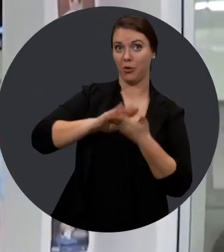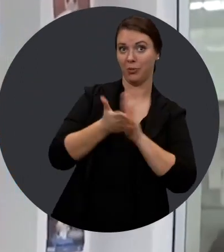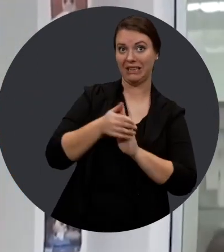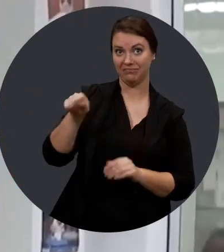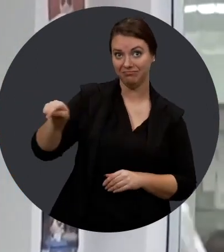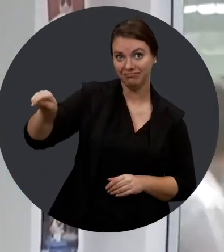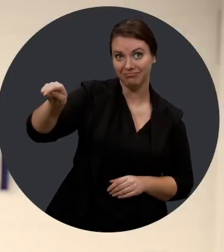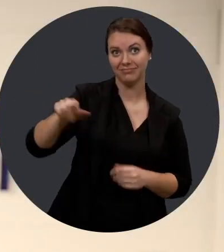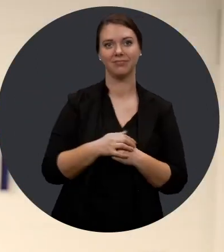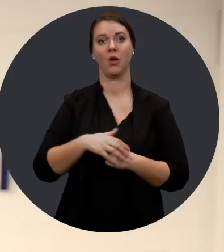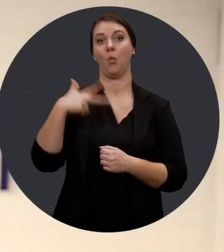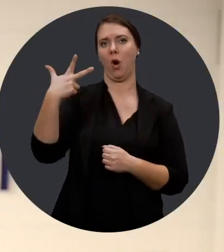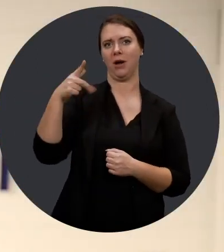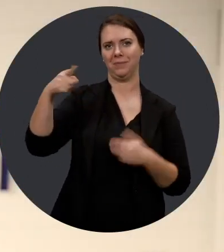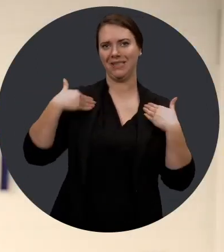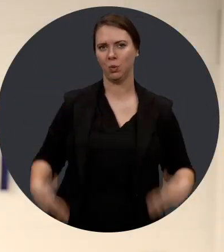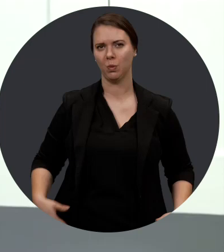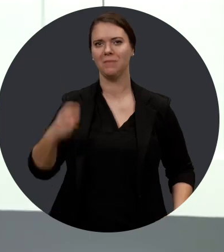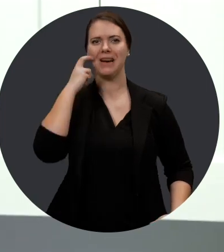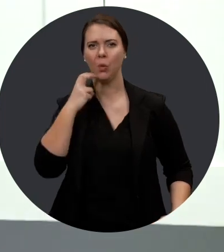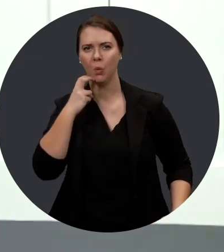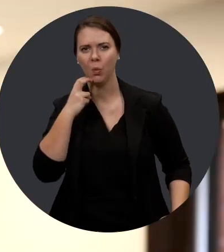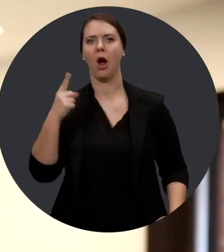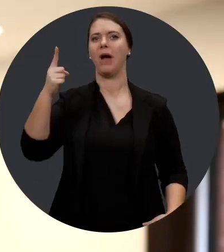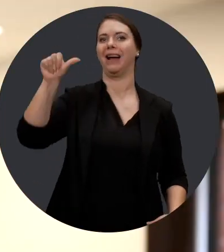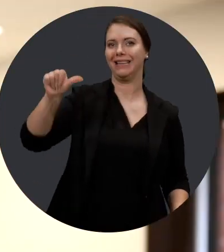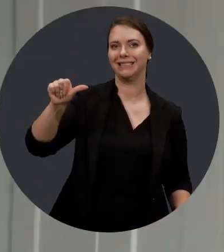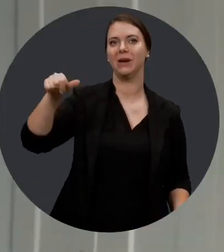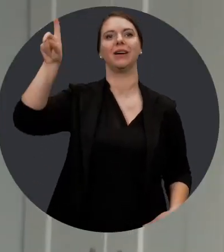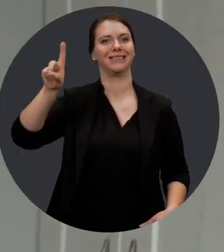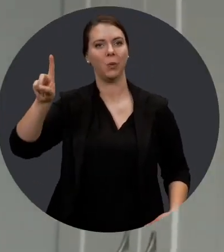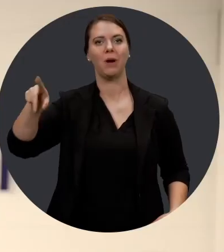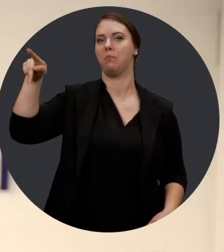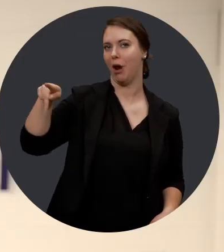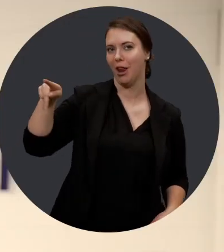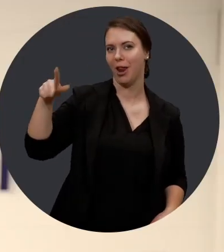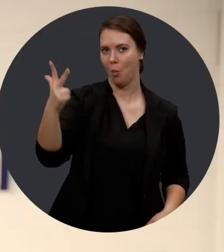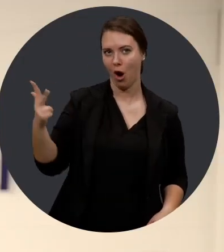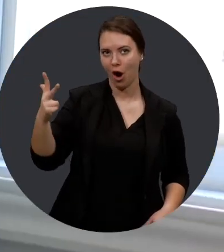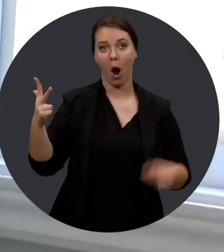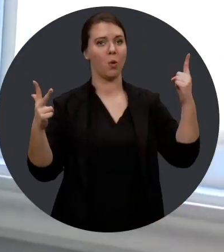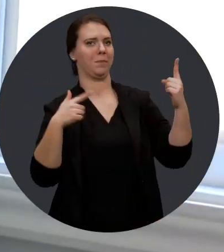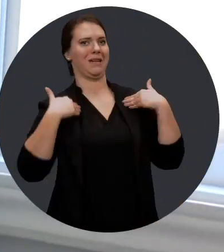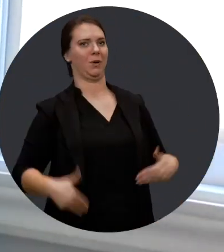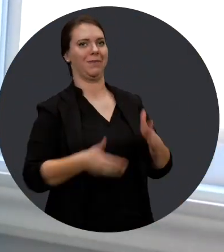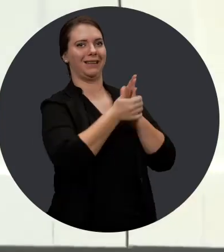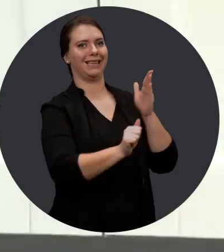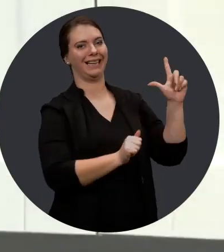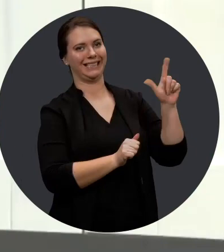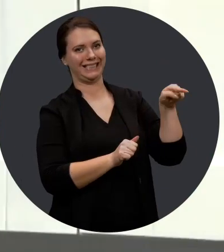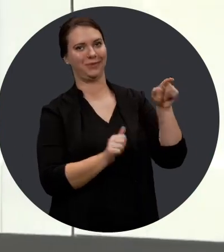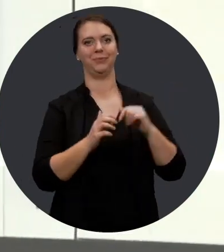l'intérieur de mes compagnies, trois Physio Verdun, dont Ainsley, Diego et Paul, et une Physio Expert, Lindsay.